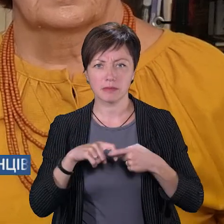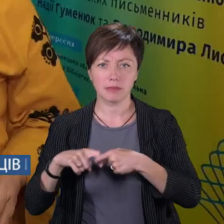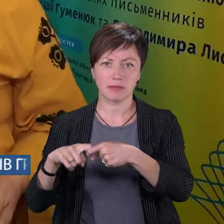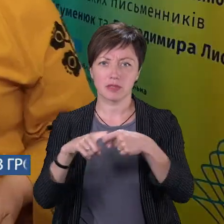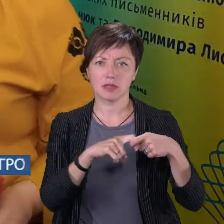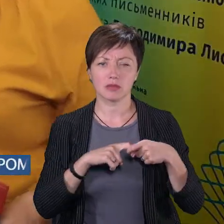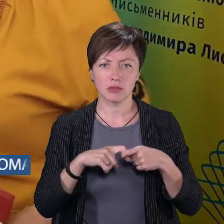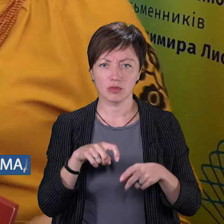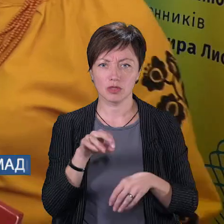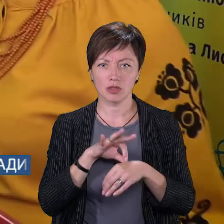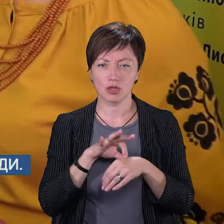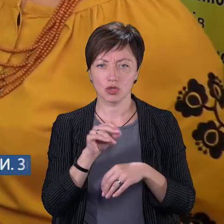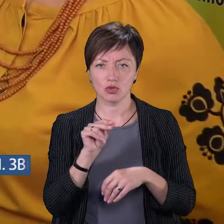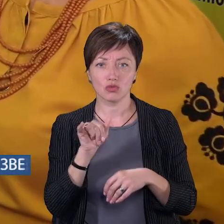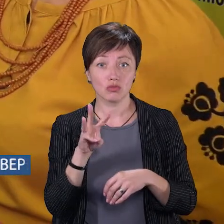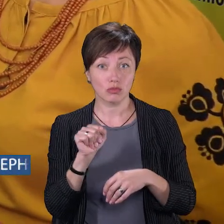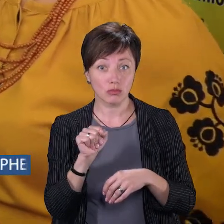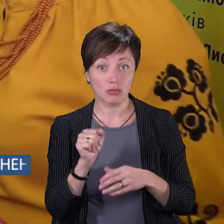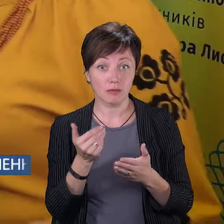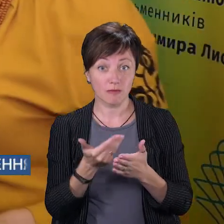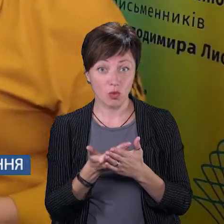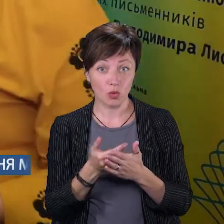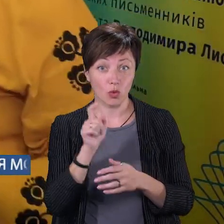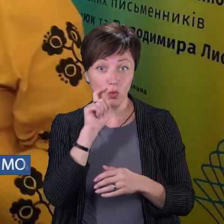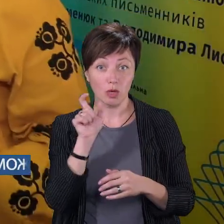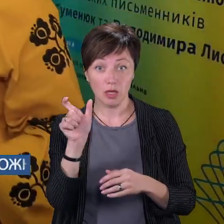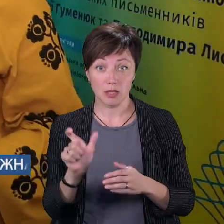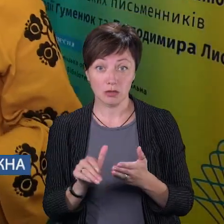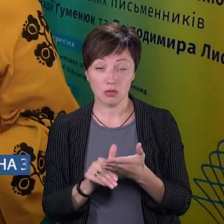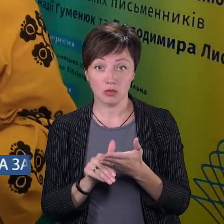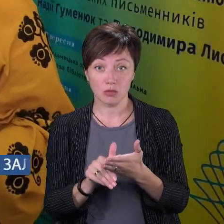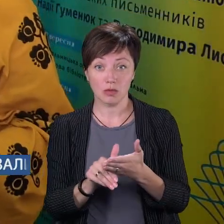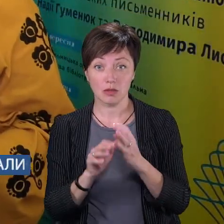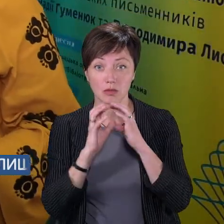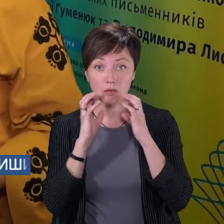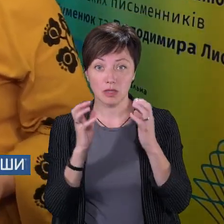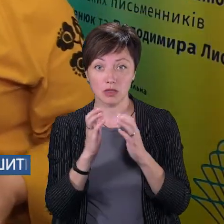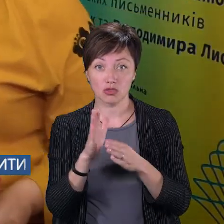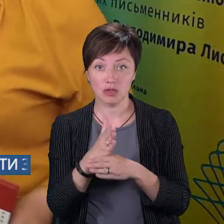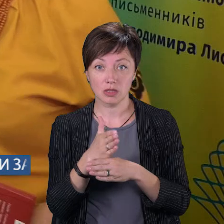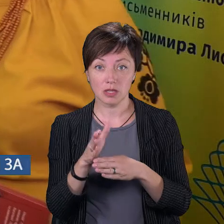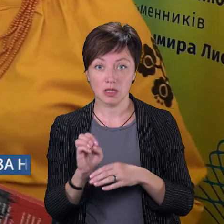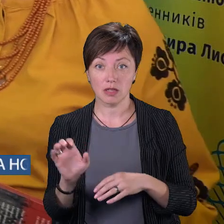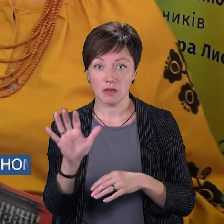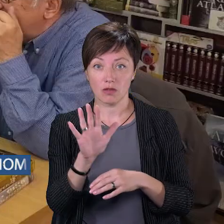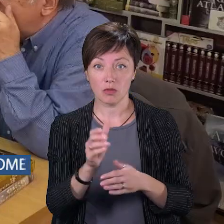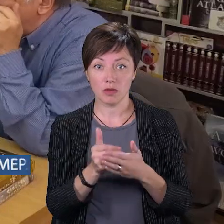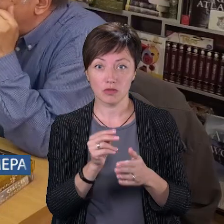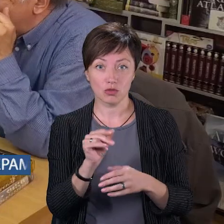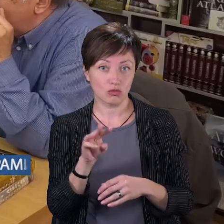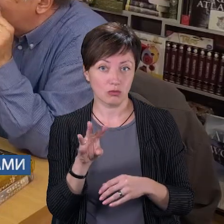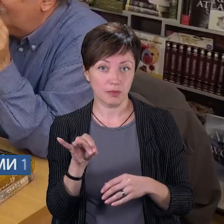чуми. І от Волиняна України такий допоміг уберегтися частині Європи від чуми.